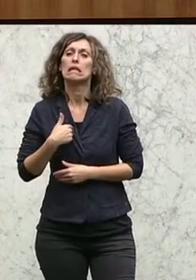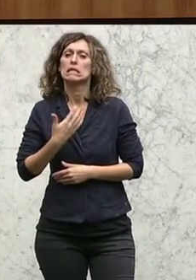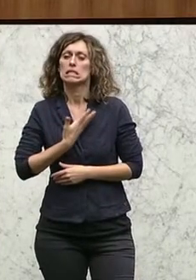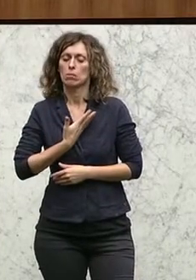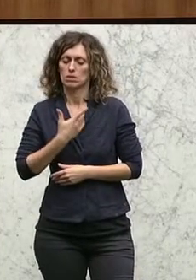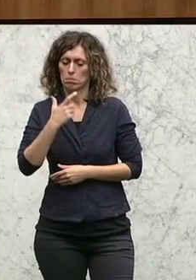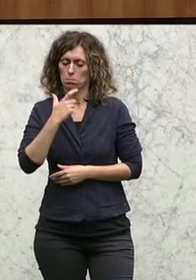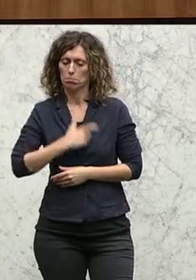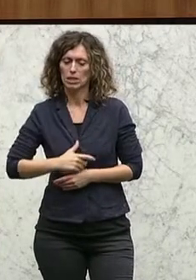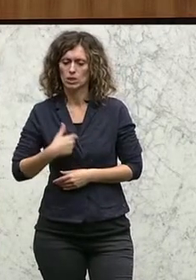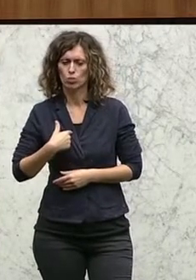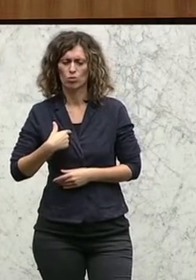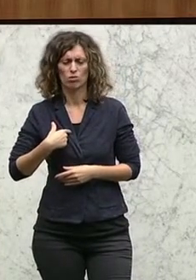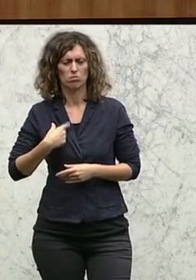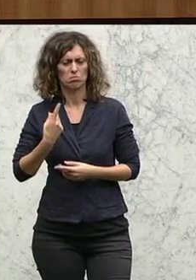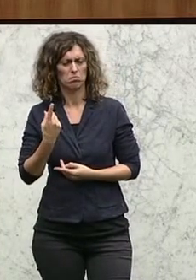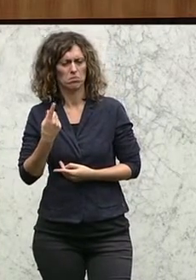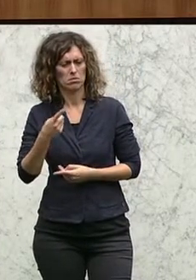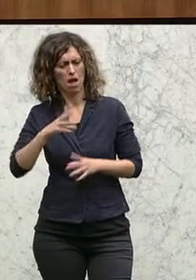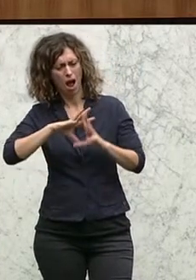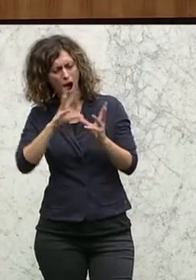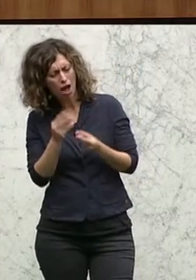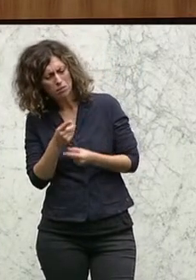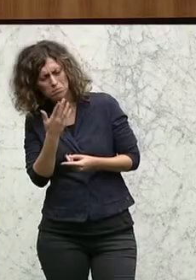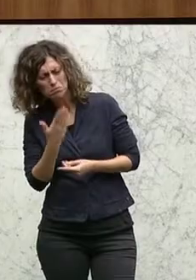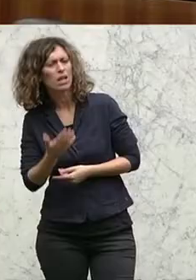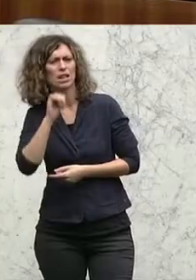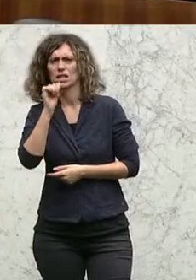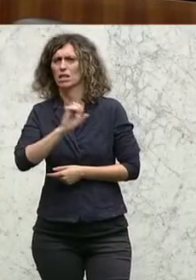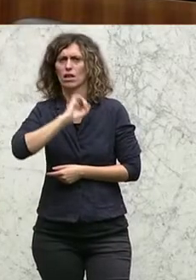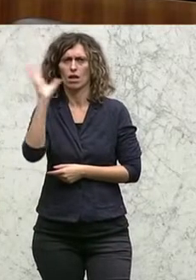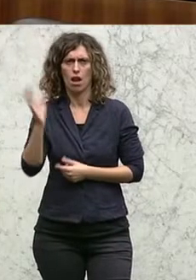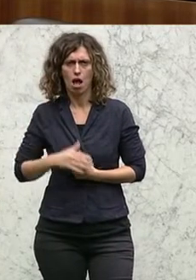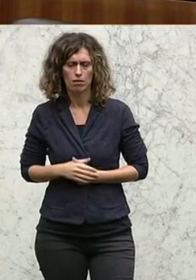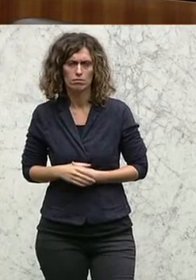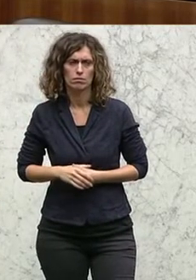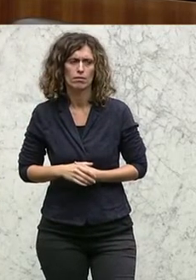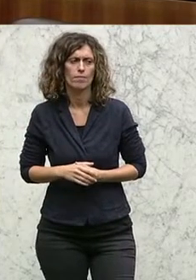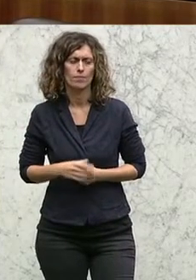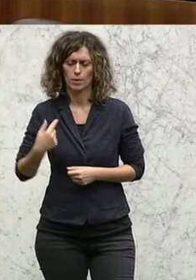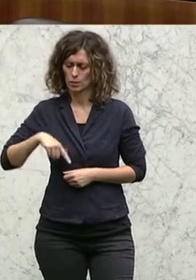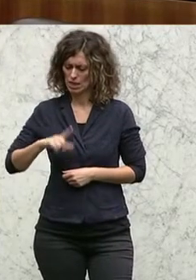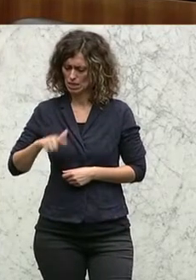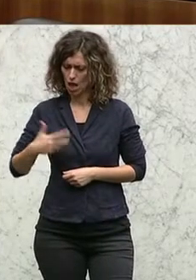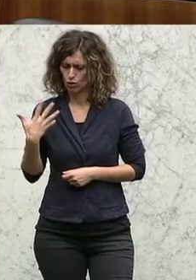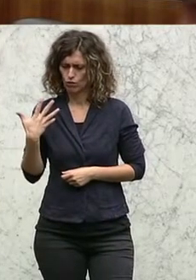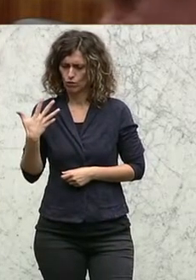gesamten Konvolut her klar sind. Wir führen zur Zeit, seit fünf Jahren,